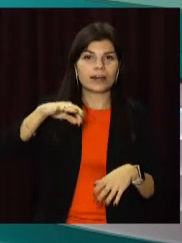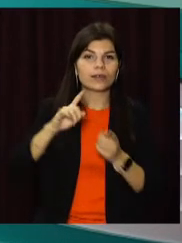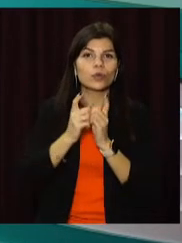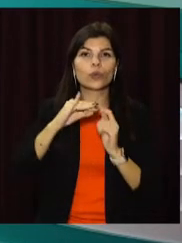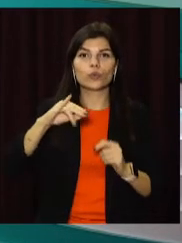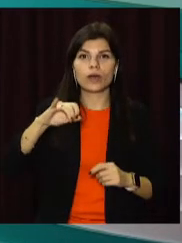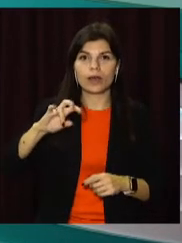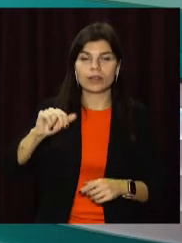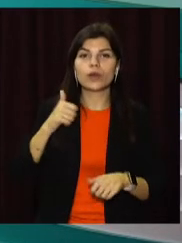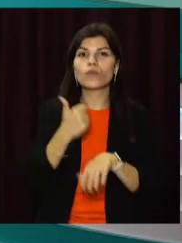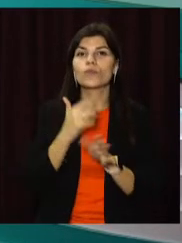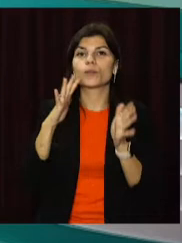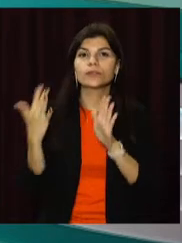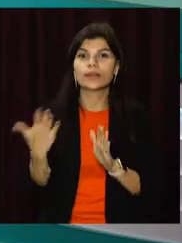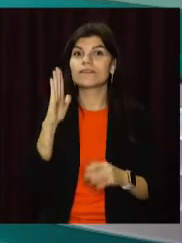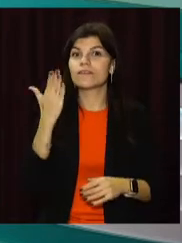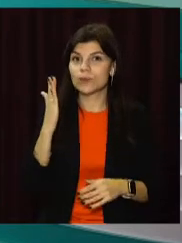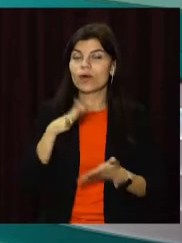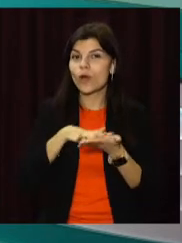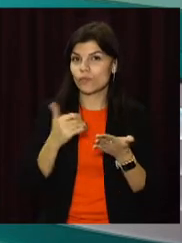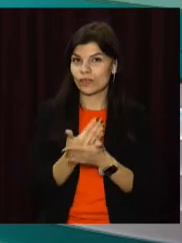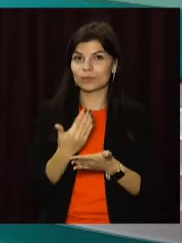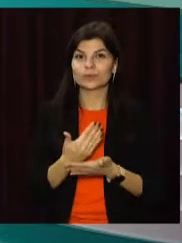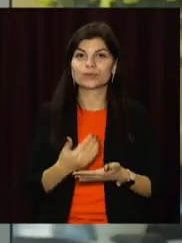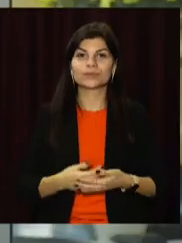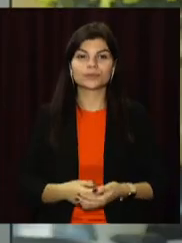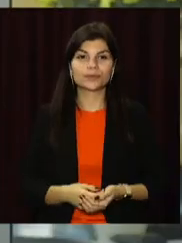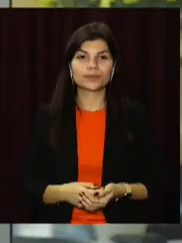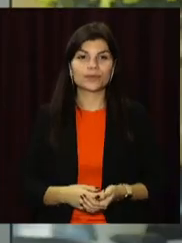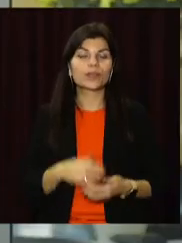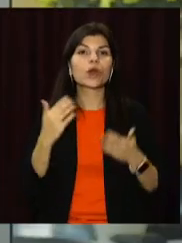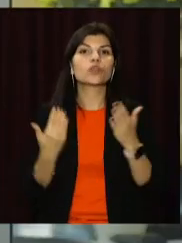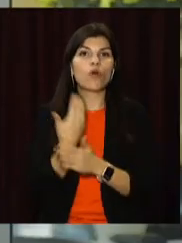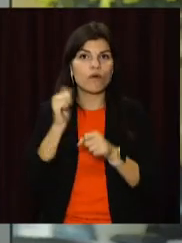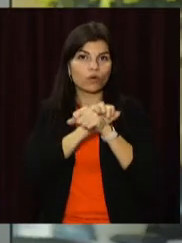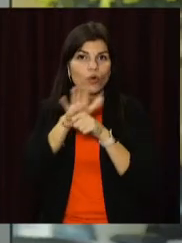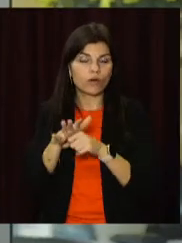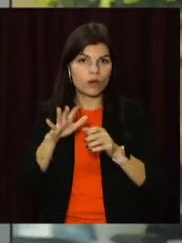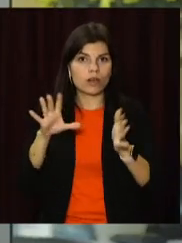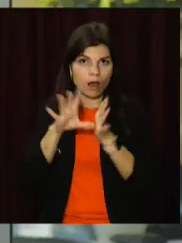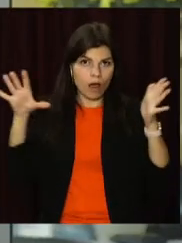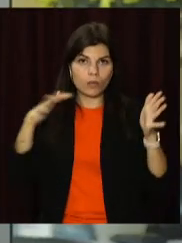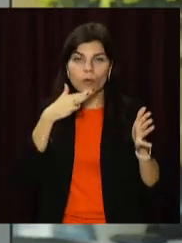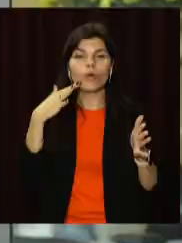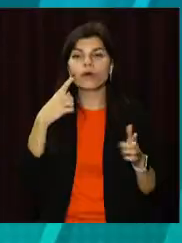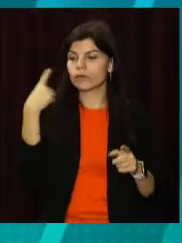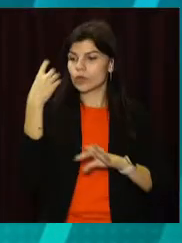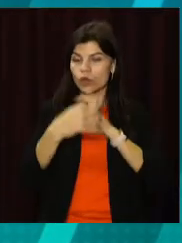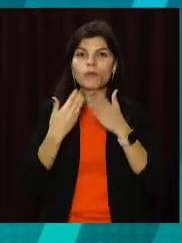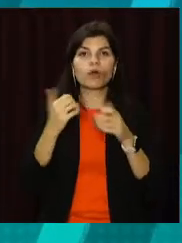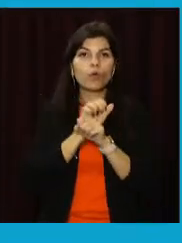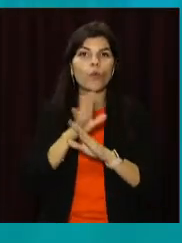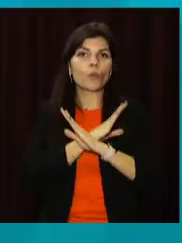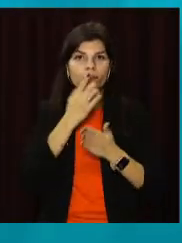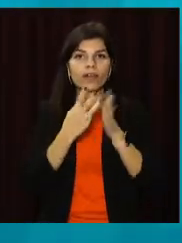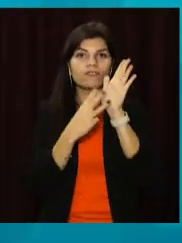Юліана Пуговкіна. І про головні події вівторка – далі у випуску. Новий коронавірусний антирекорд. Останньої доби від ковід